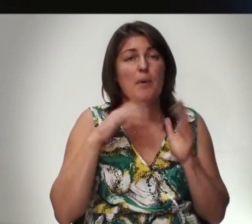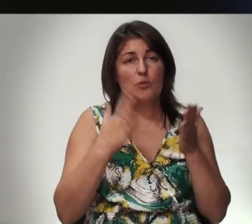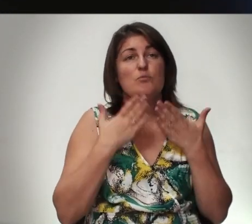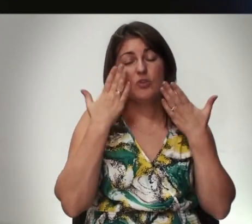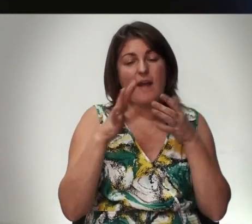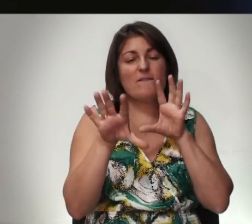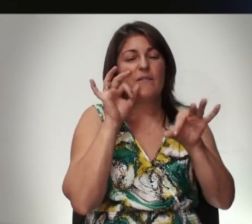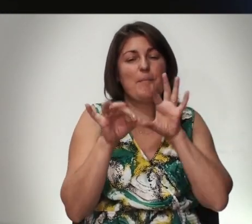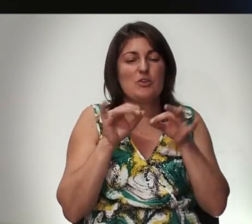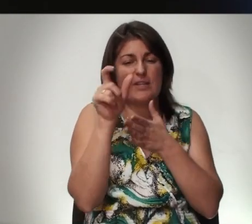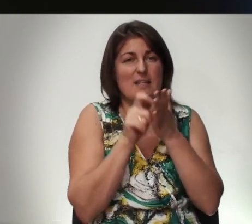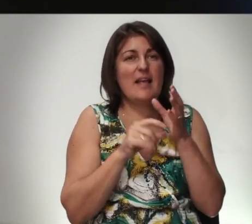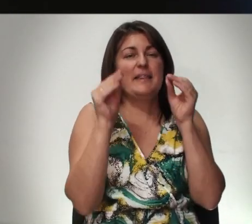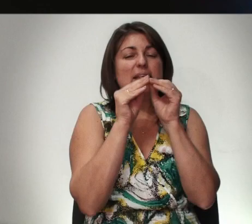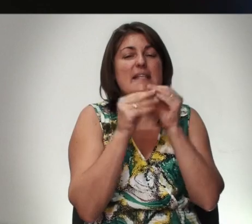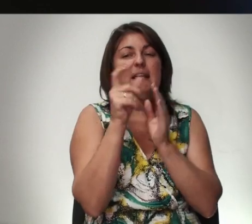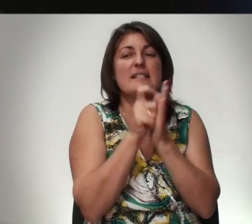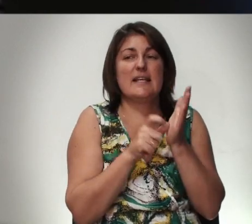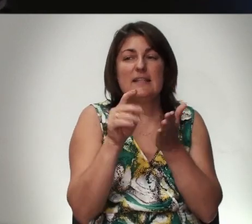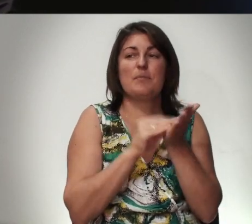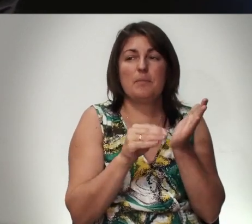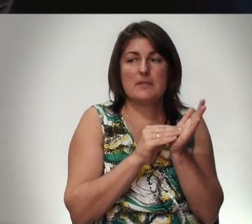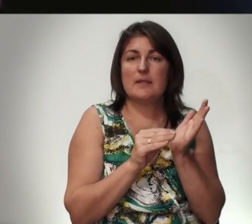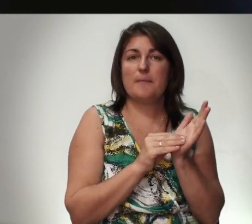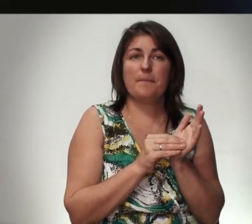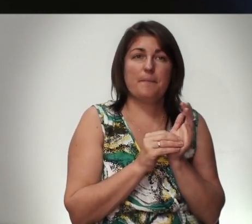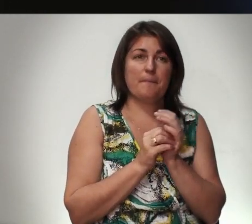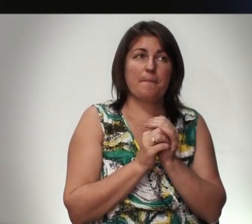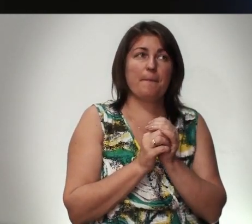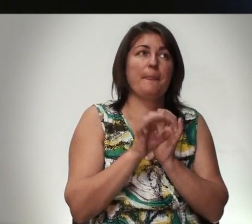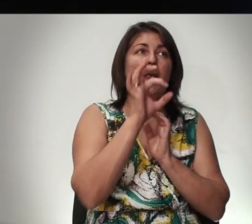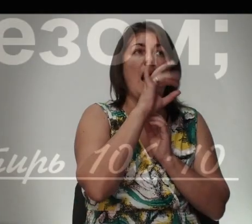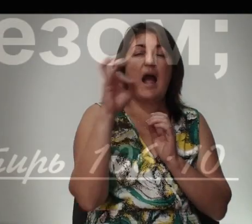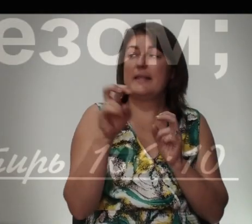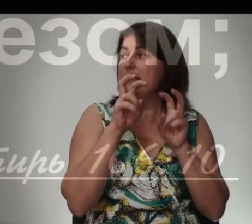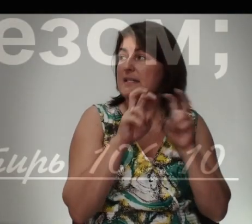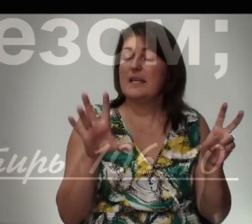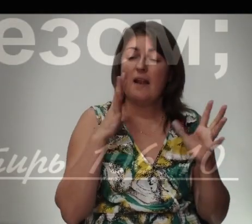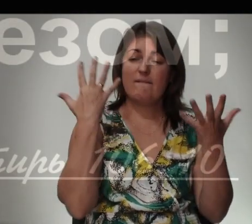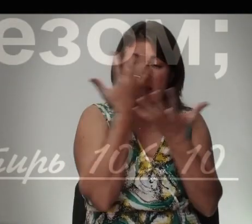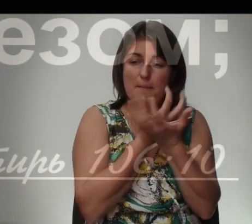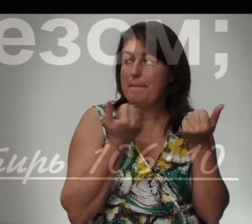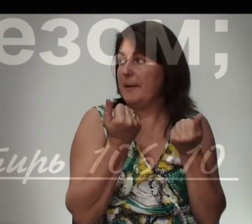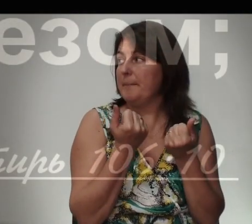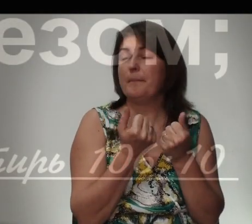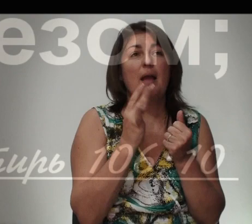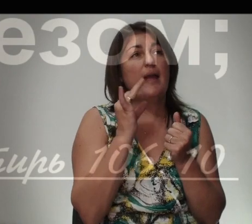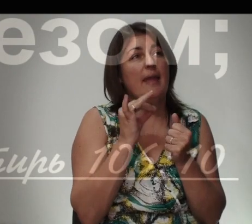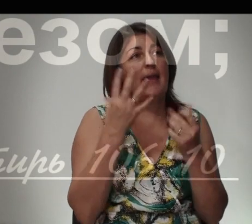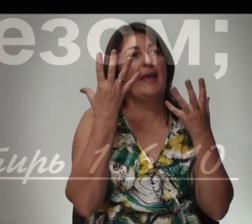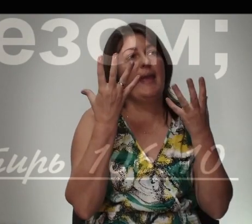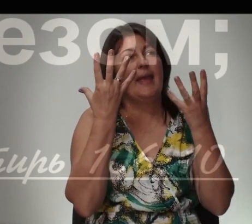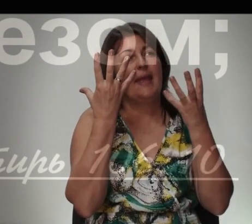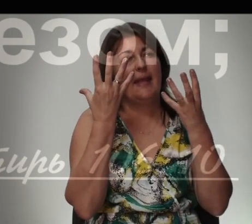читать Выборочные стихи Десятый стих Написано Они сидели Во тьме И тени